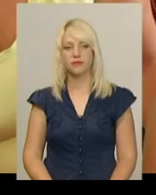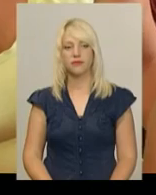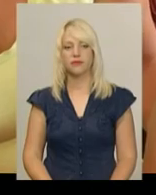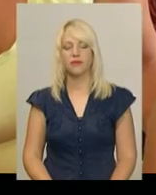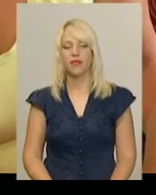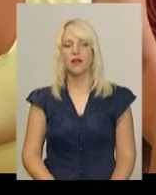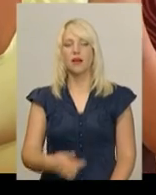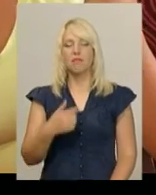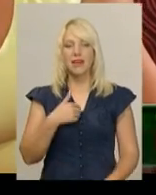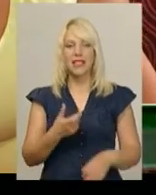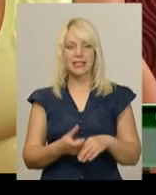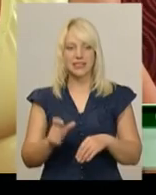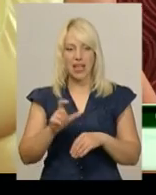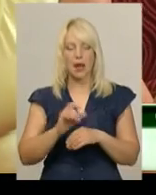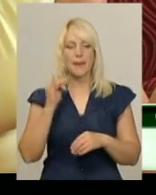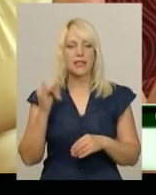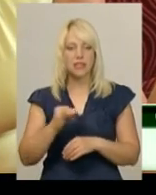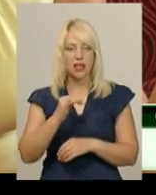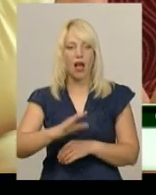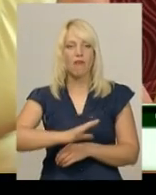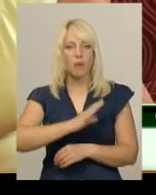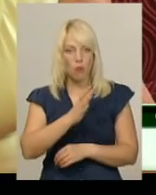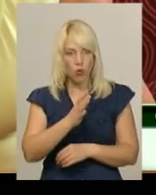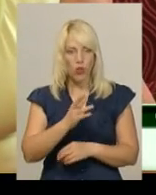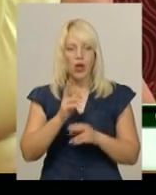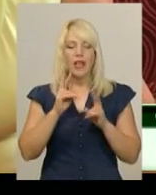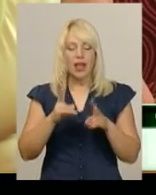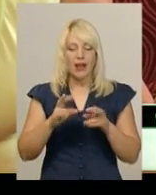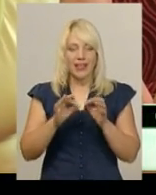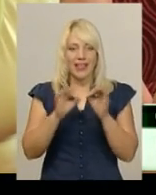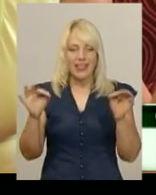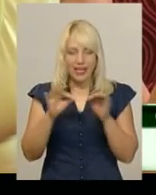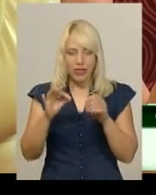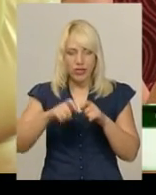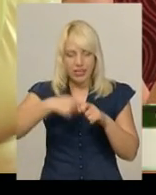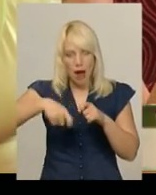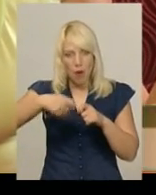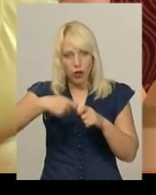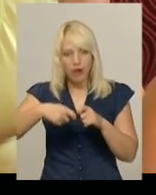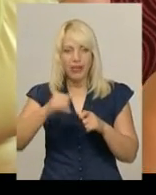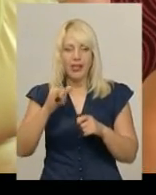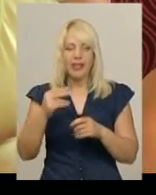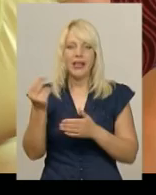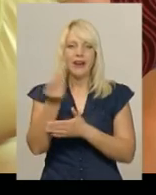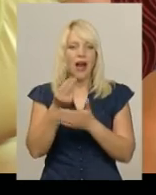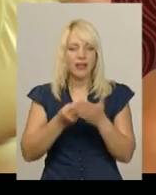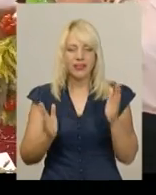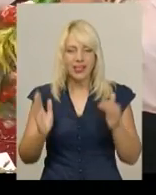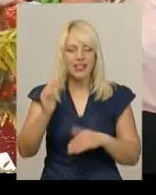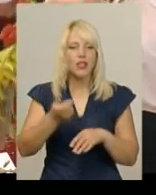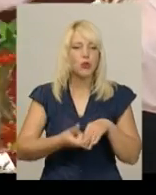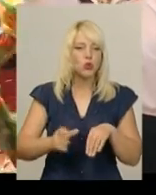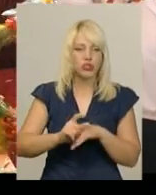Мені саме цікаве було як ниткою замотовувати і картина дуже понравилась.